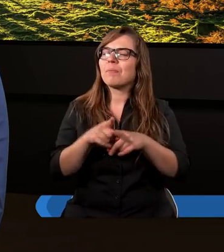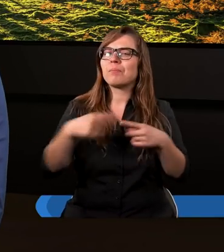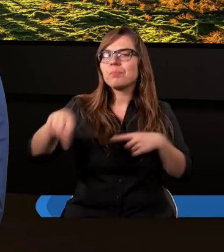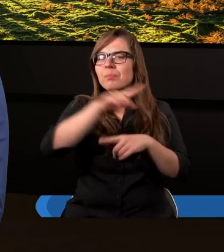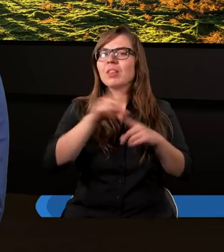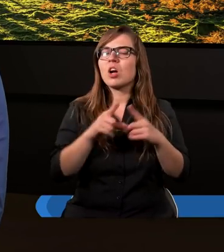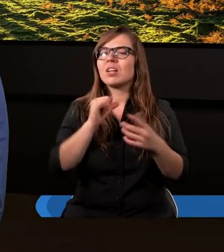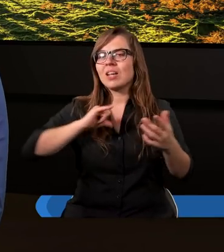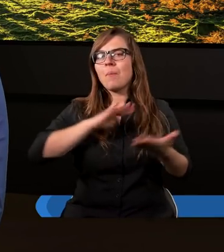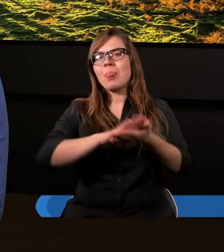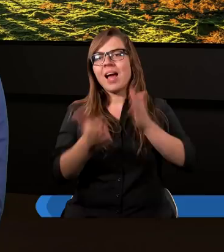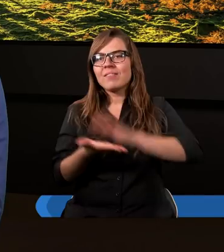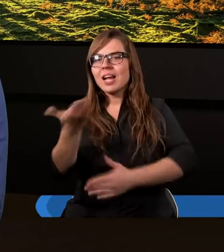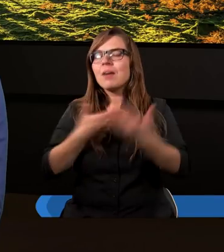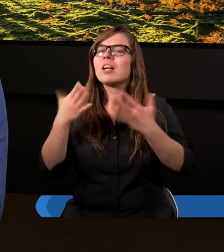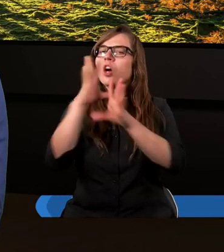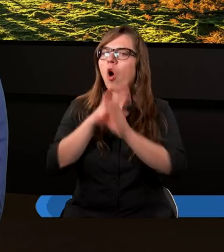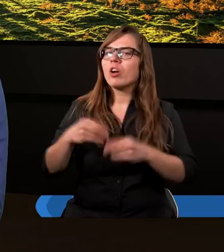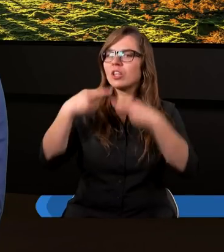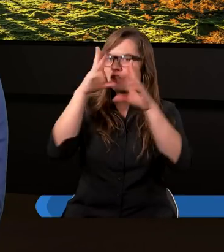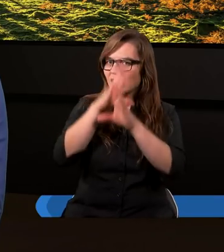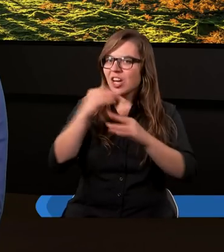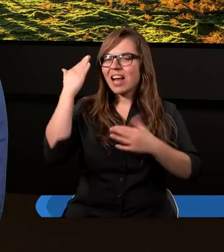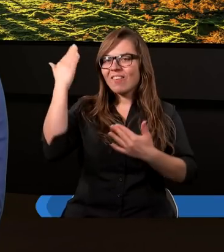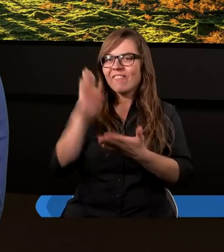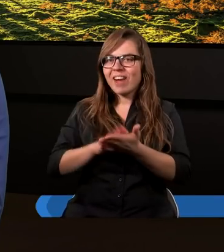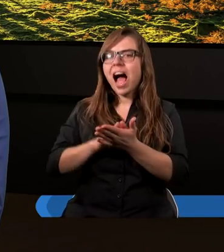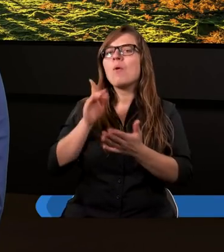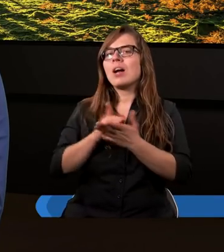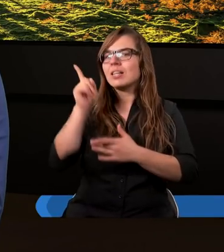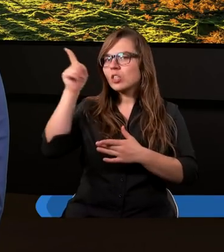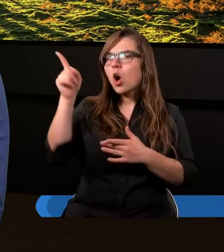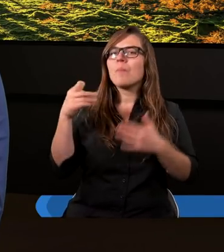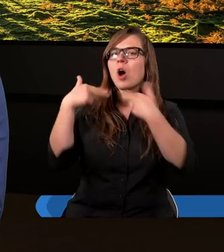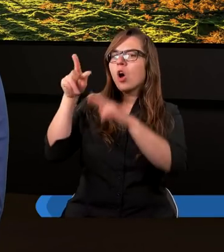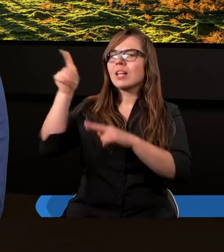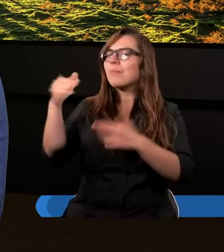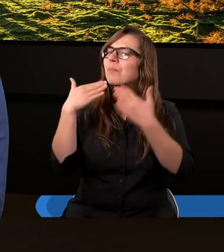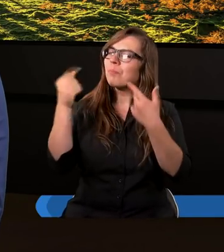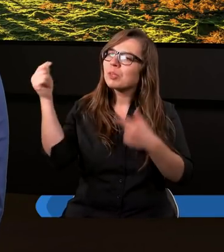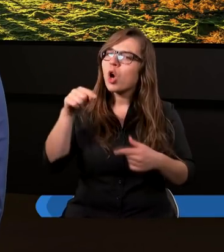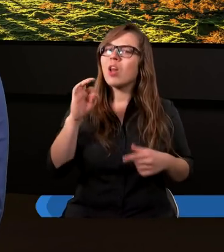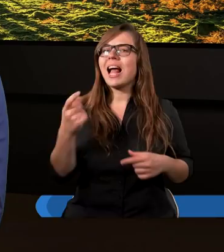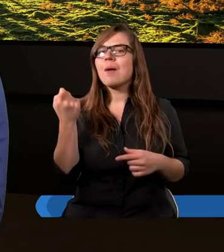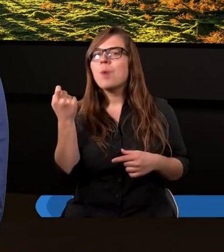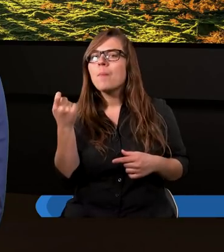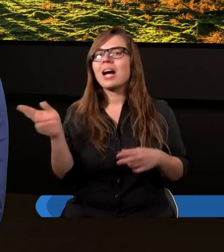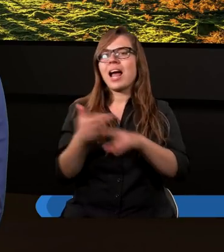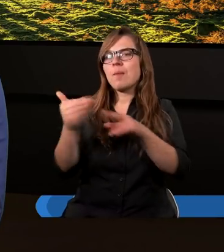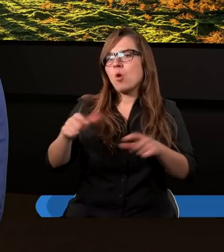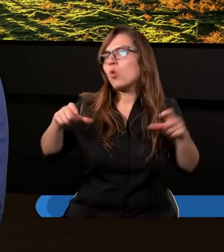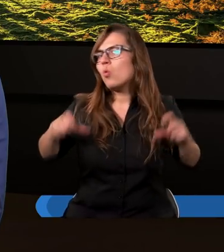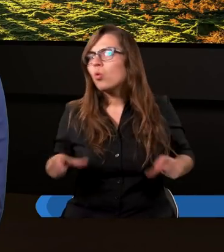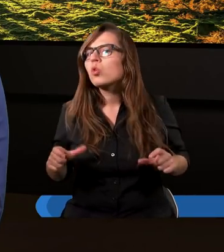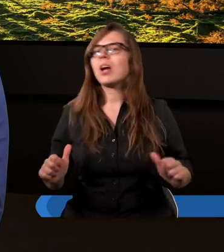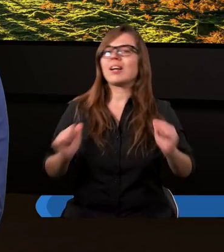nawzajem. Tobie Ojcze, oddajemy cześć i chwałę i dziękujemy Ci za to, że Panie, przychodzi taki moment, kiedy możemy usiąść